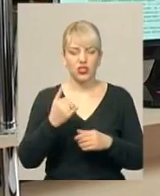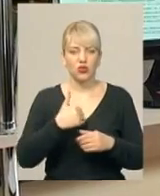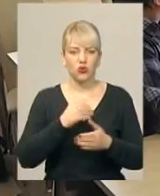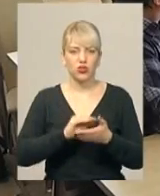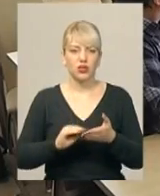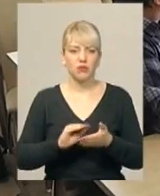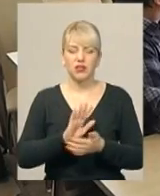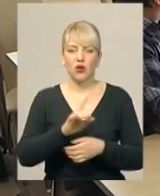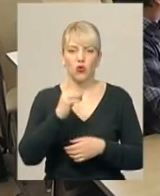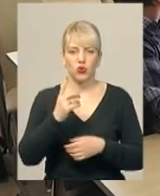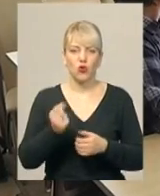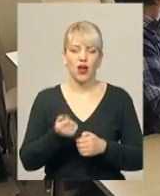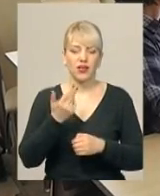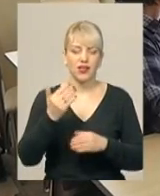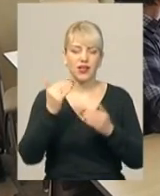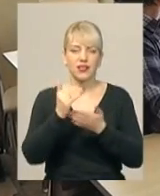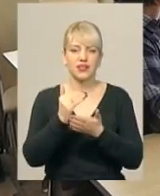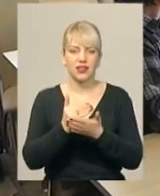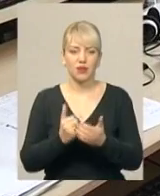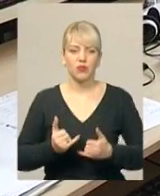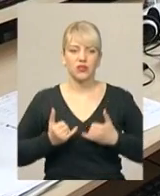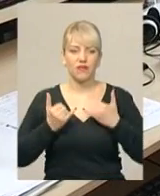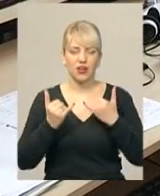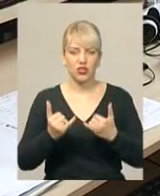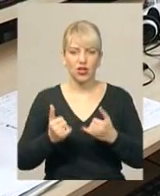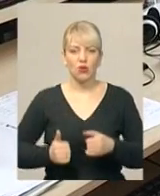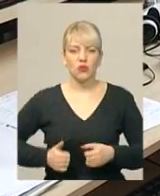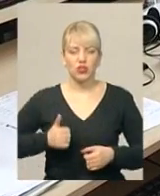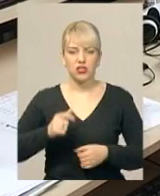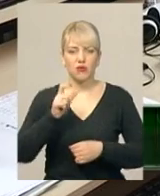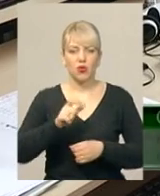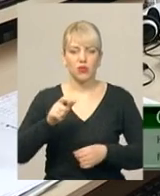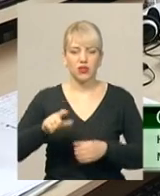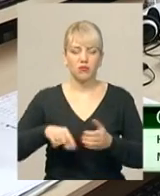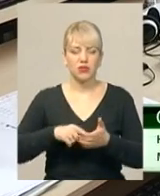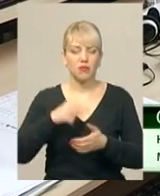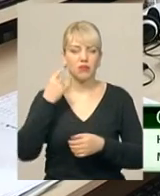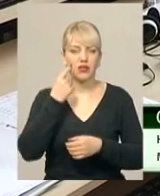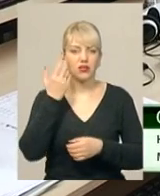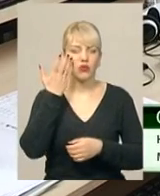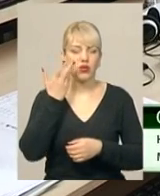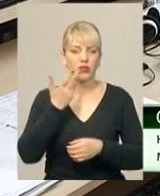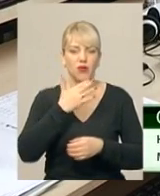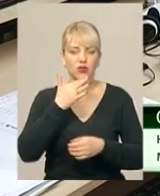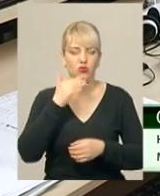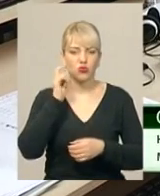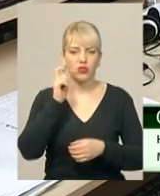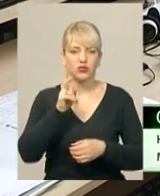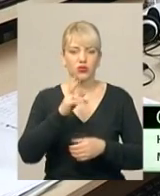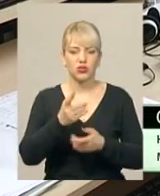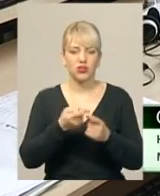а кілька статей, присвячених почесним громадянам міста. Дуже прикло, коли про багатьох українців, які того